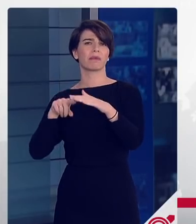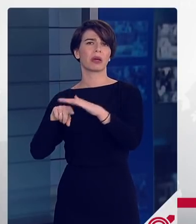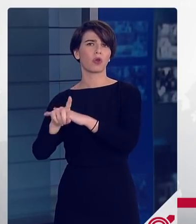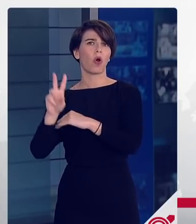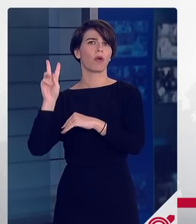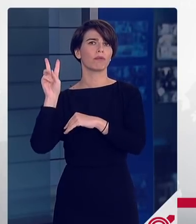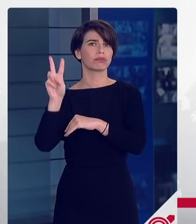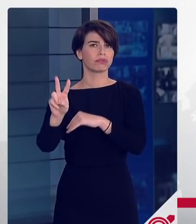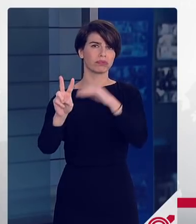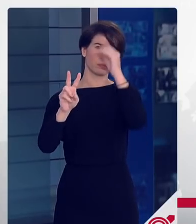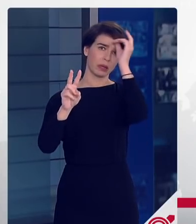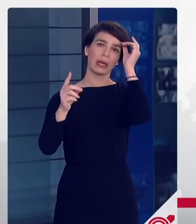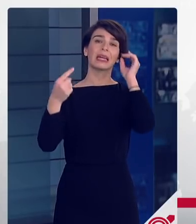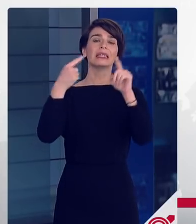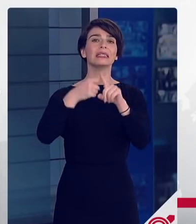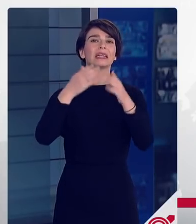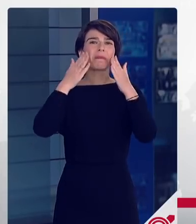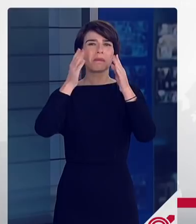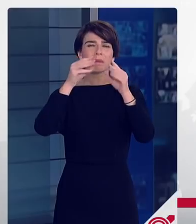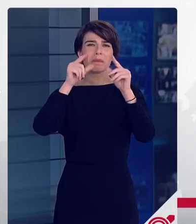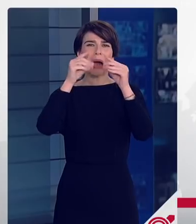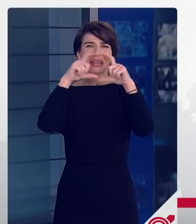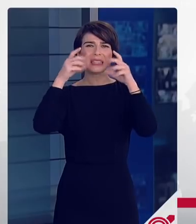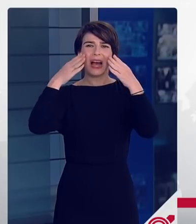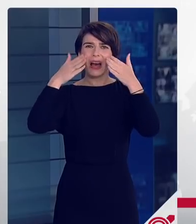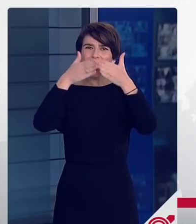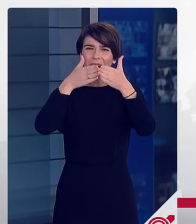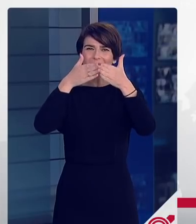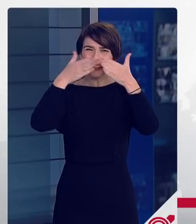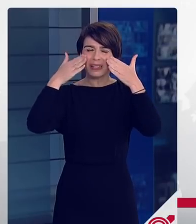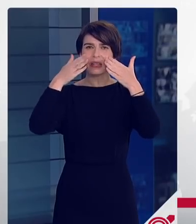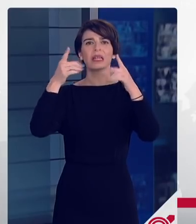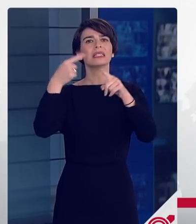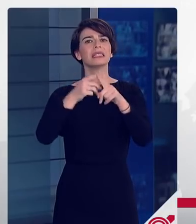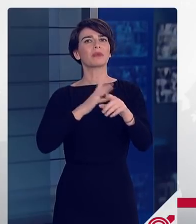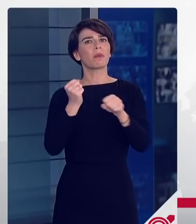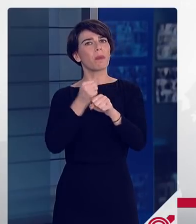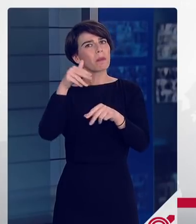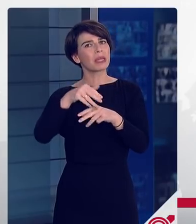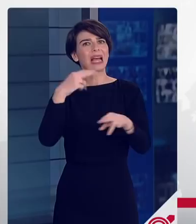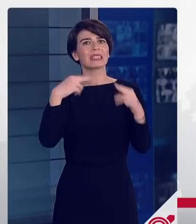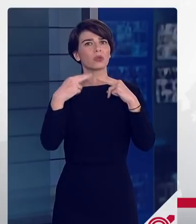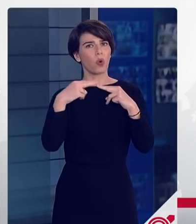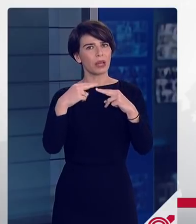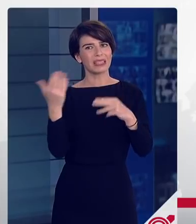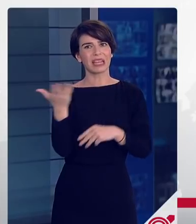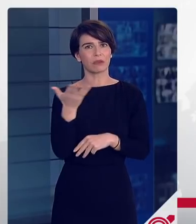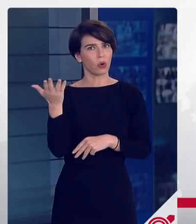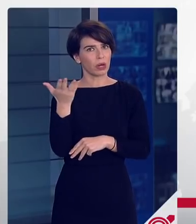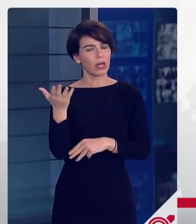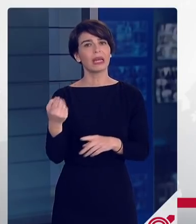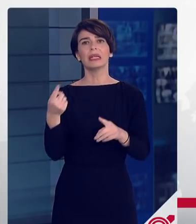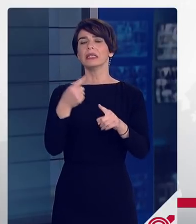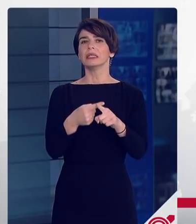στις υπεραγορές σούπερ μάρκετ αλλά και σε όσους εργάζονται στον τομέα της εστίασης καθώς επίσης και στο σκέλος